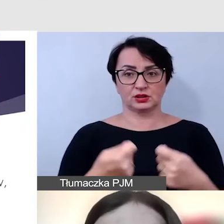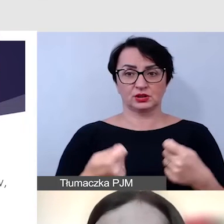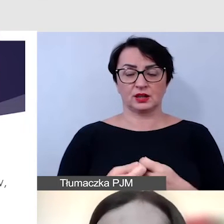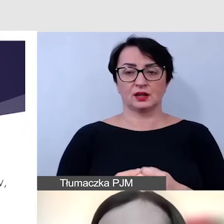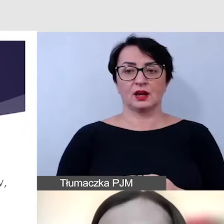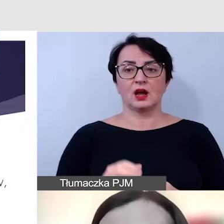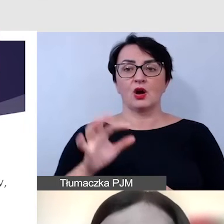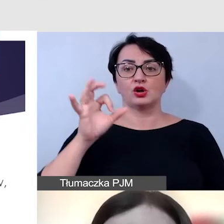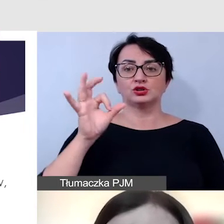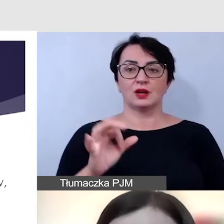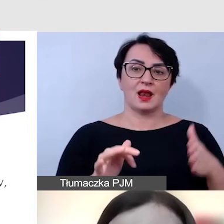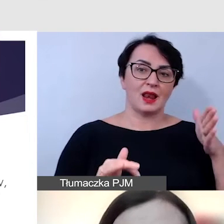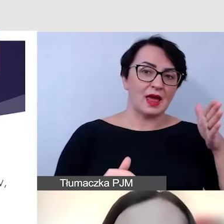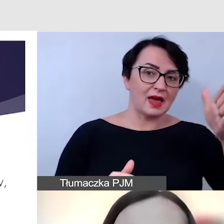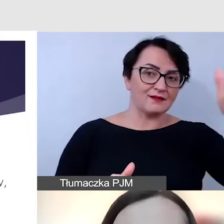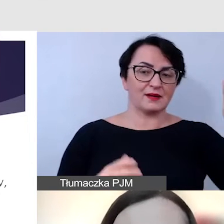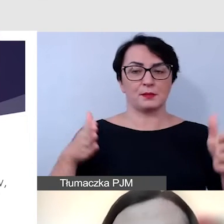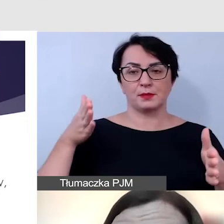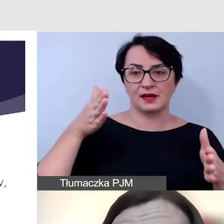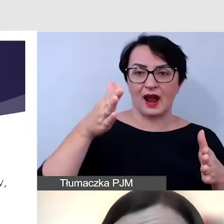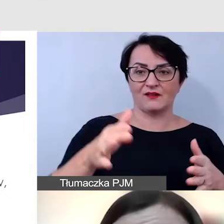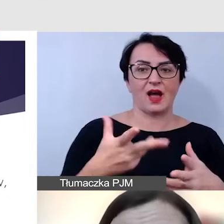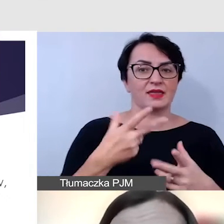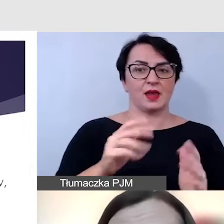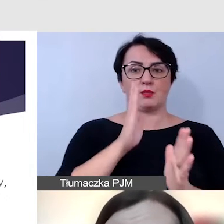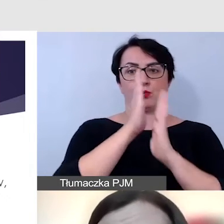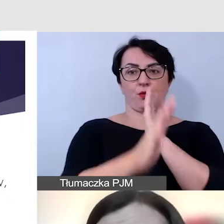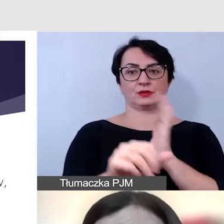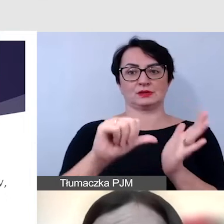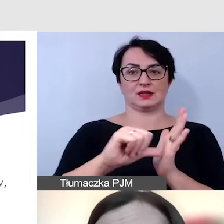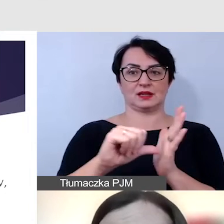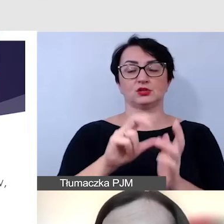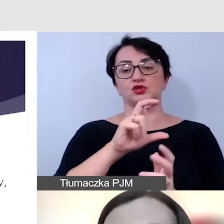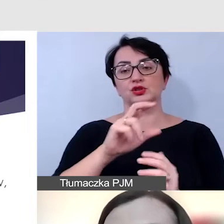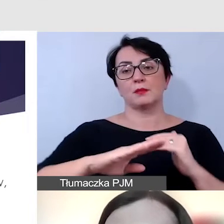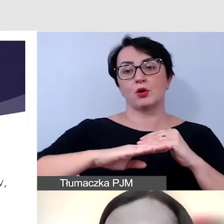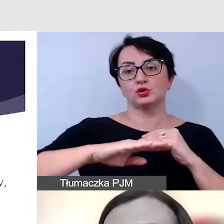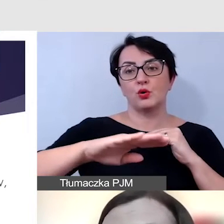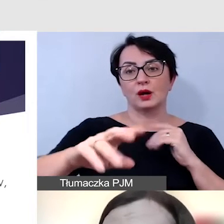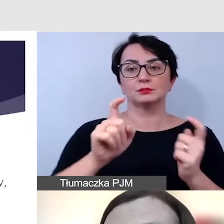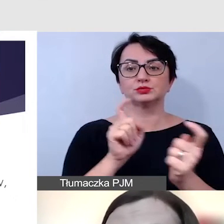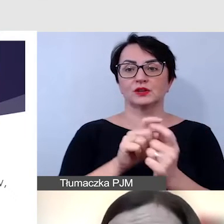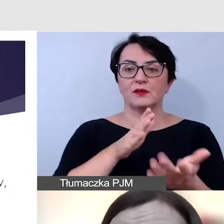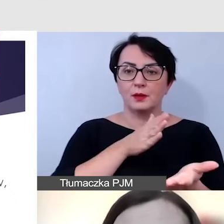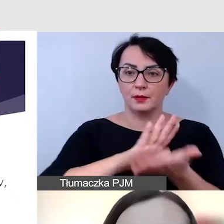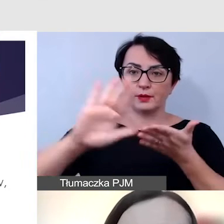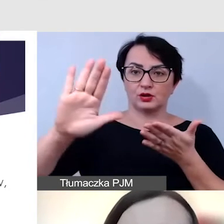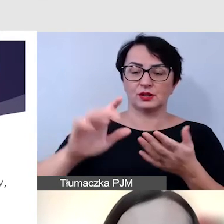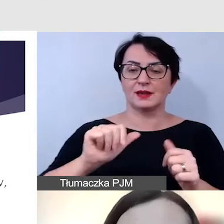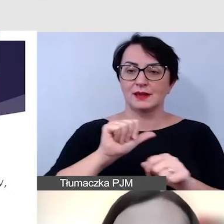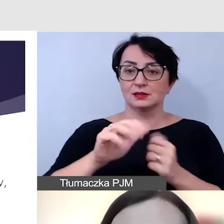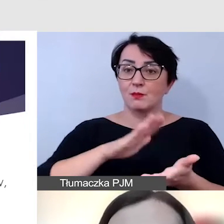osi lewej lub prawej, a nie w przejściu. Czy podłoga lub posadzka jest antypoślizgowa i płaska,